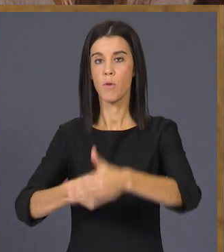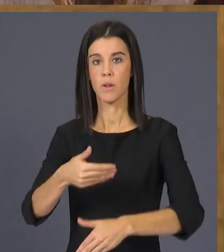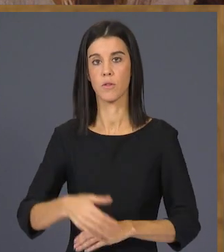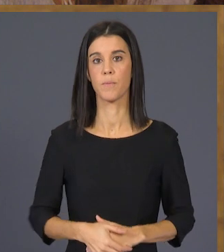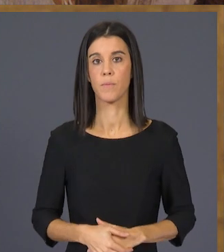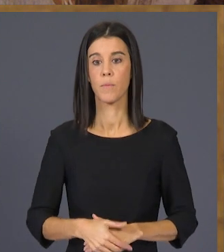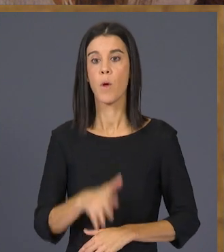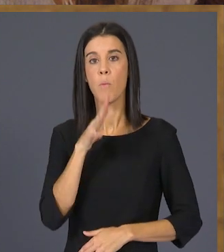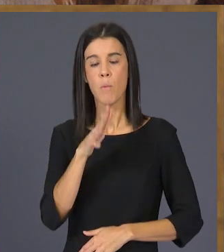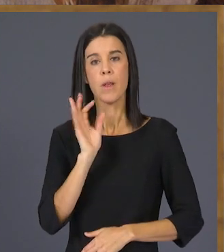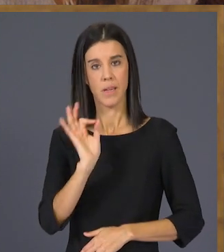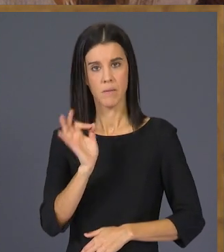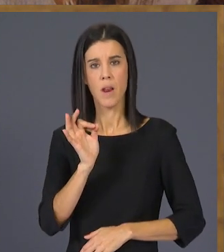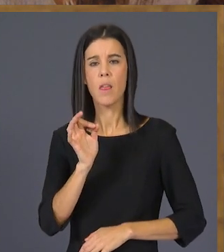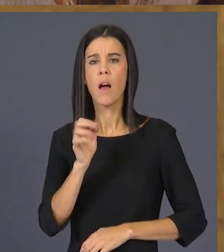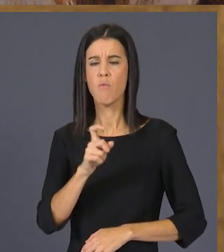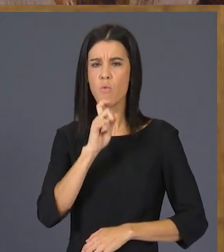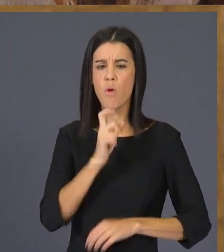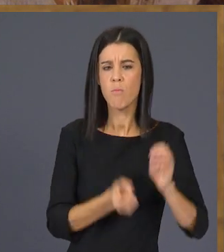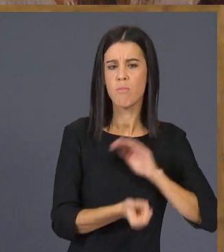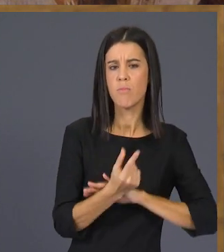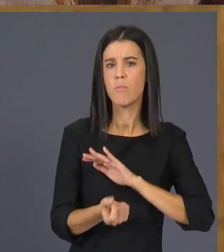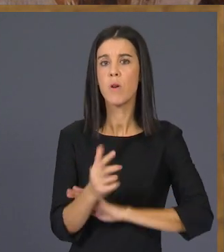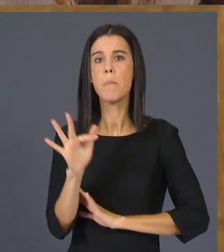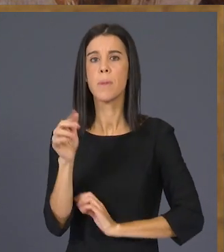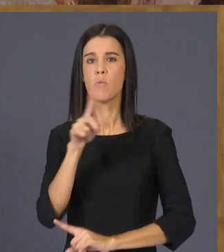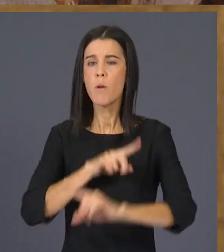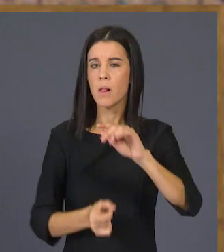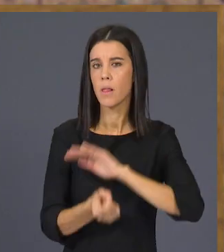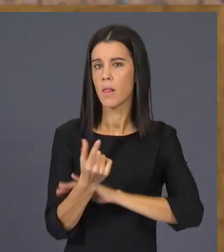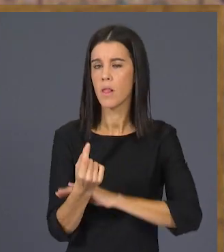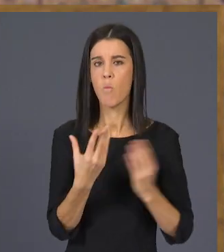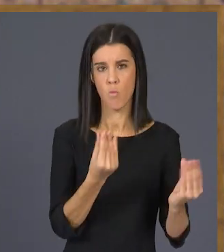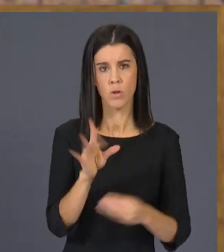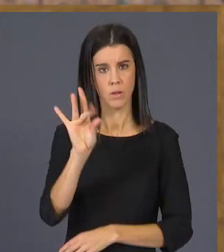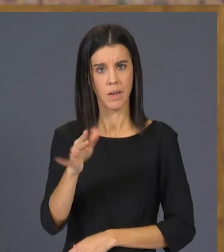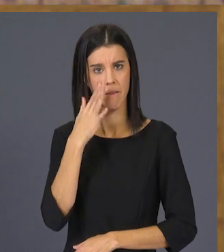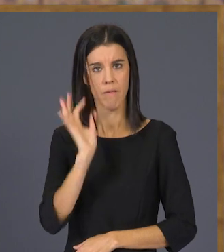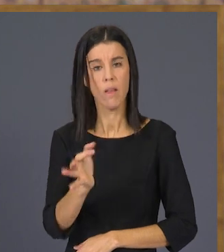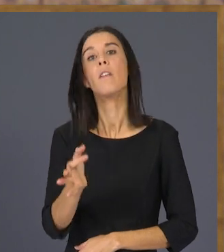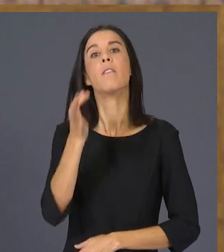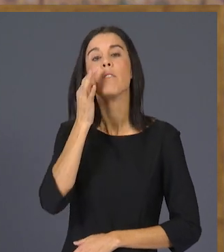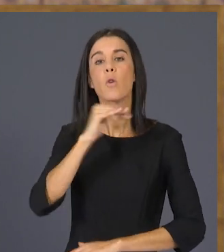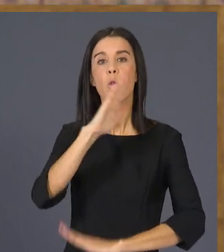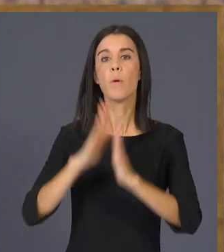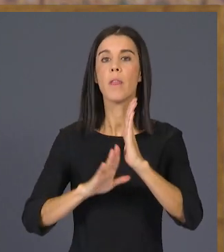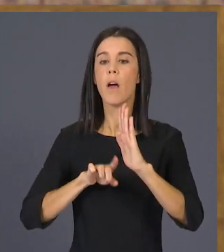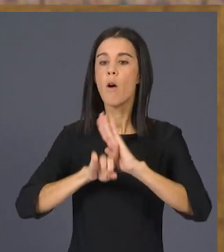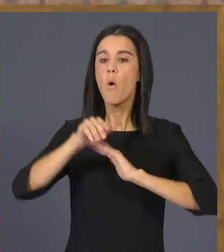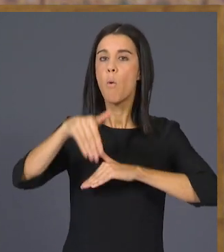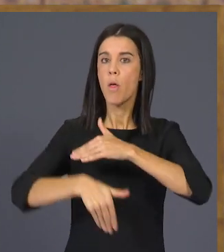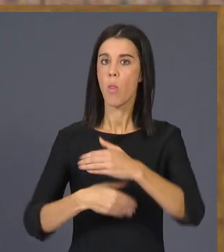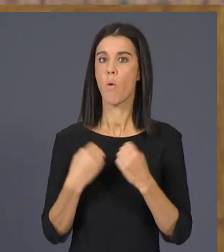Perquè a pesar de totes les dificultats que en són moltes i de tots els problemes que en són molts, la comunitat valenciana està avançant amb força.